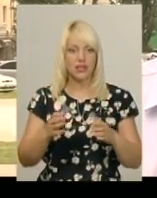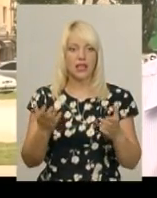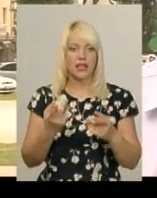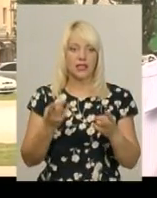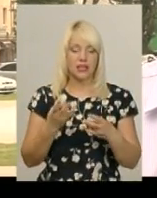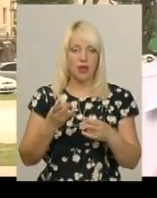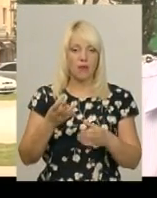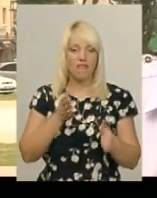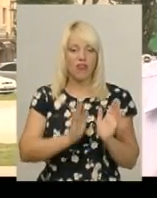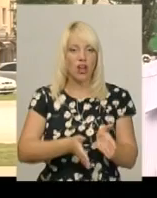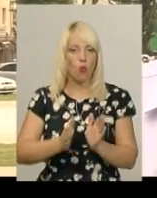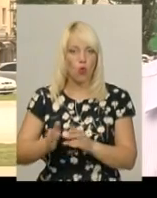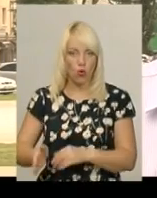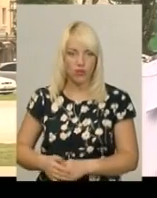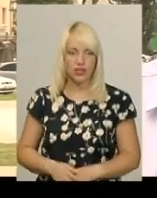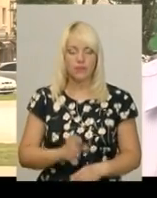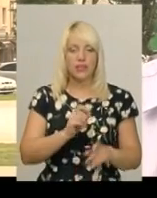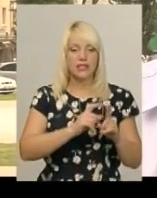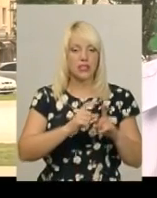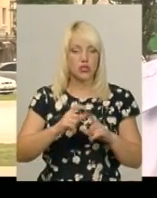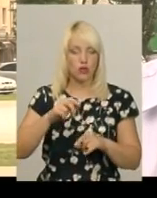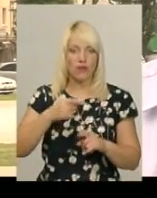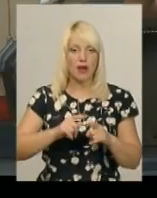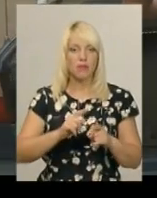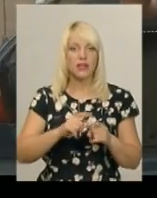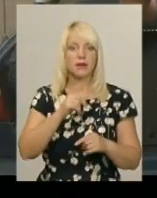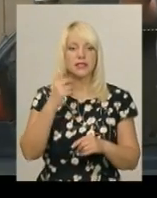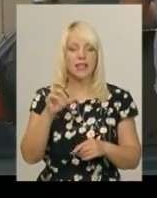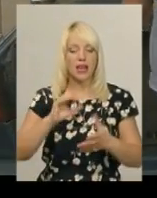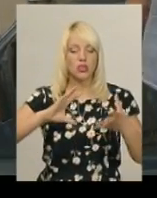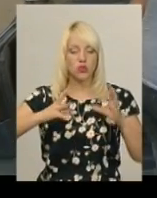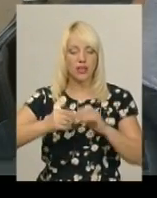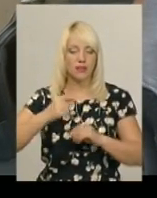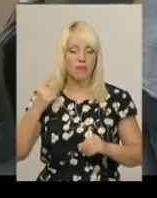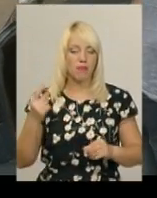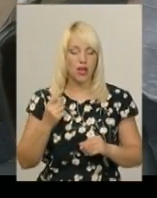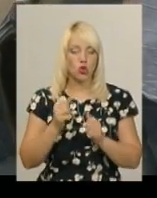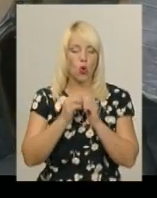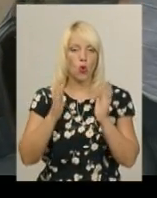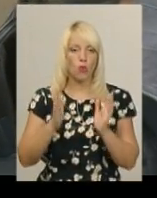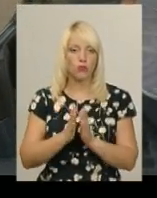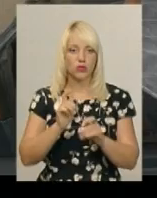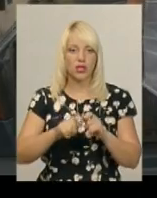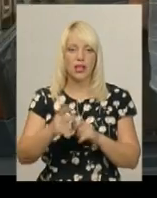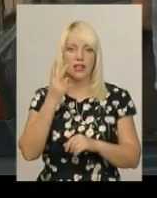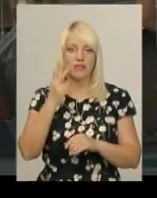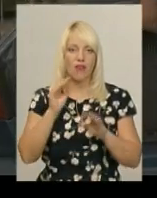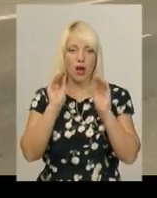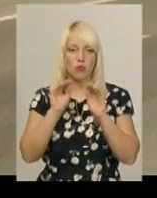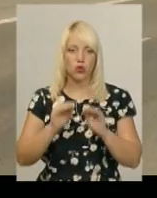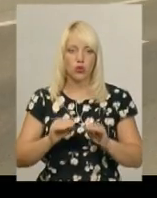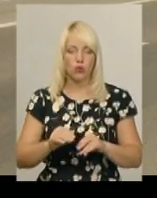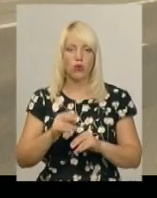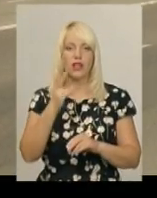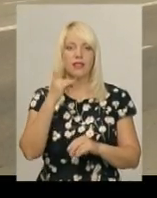десь потрібно врегулювати. За словами Анатолія Полювика, за результатами першого комплексного рейду, сьогодні склали два протоколи на нелегальних